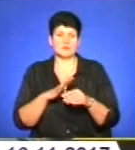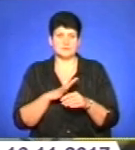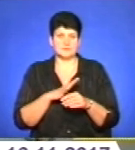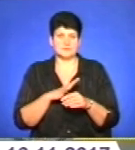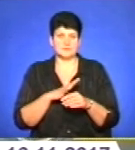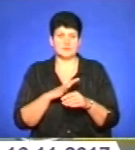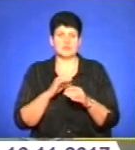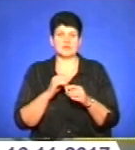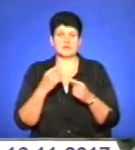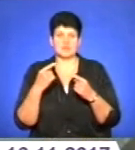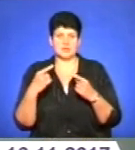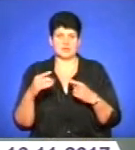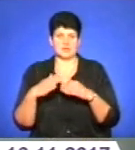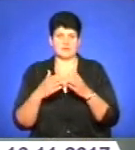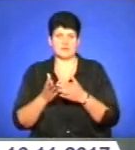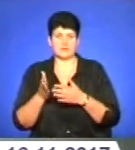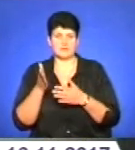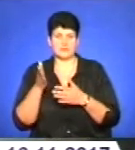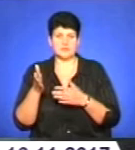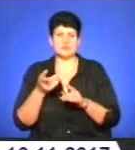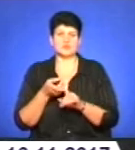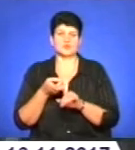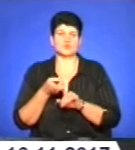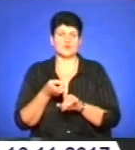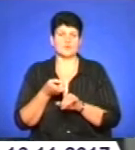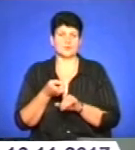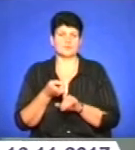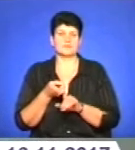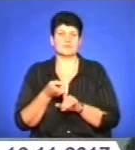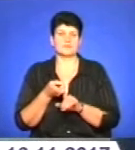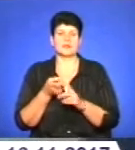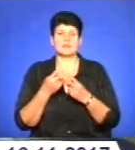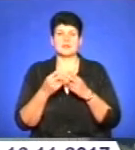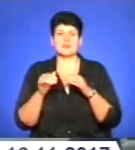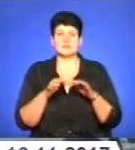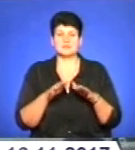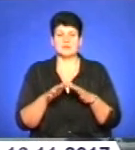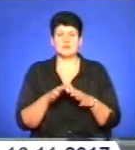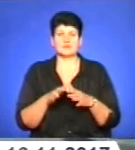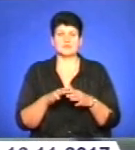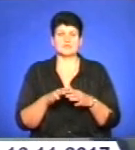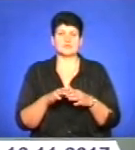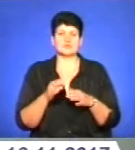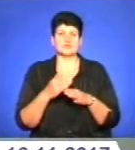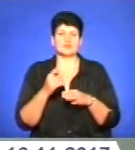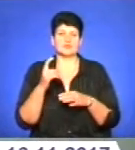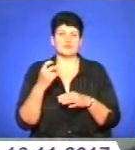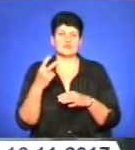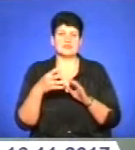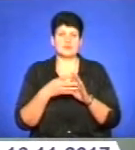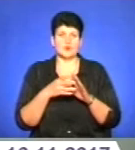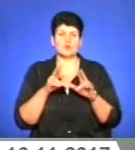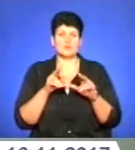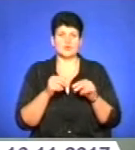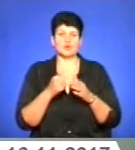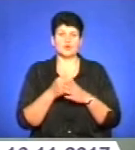є ще інша кваліфікація стосовно кримінальна справа порушена за статтєю 129. Обіцяють до кінця